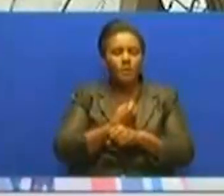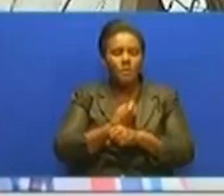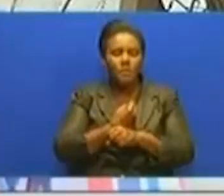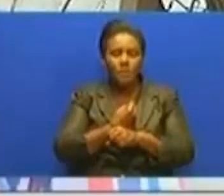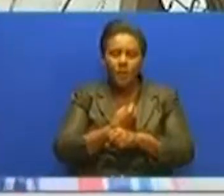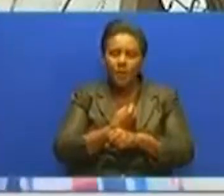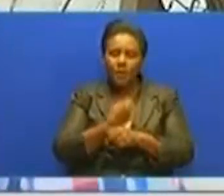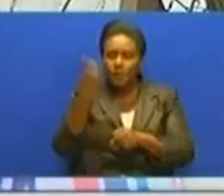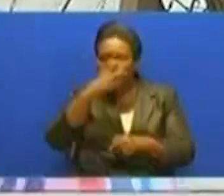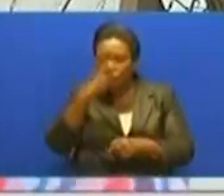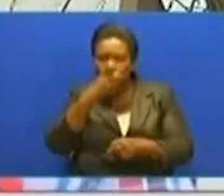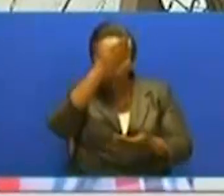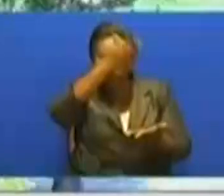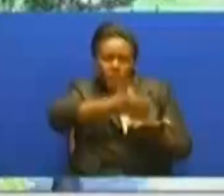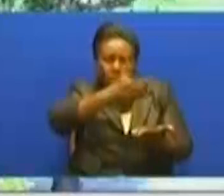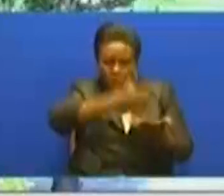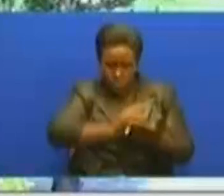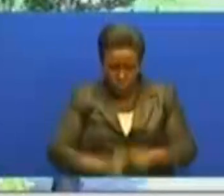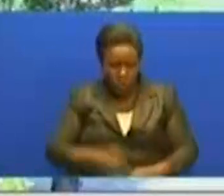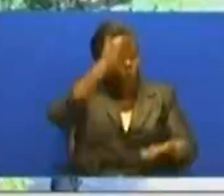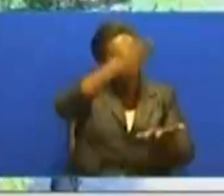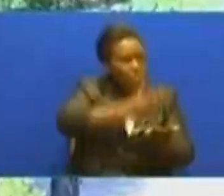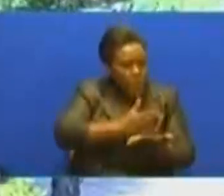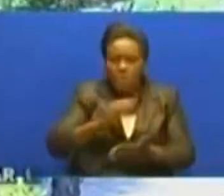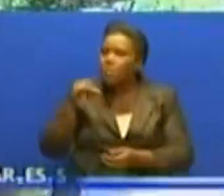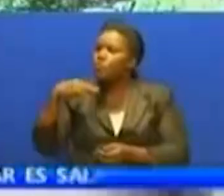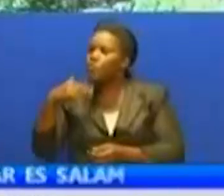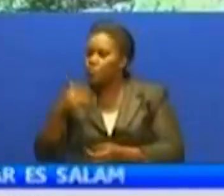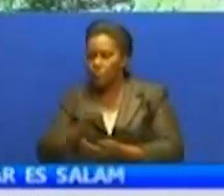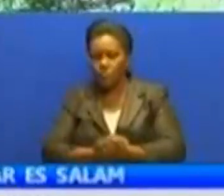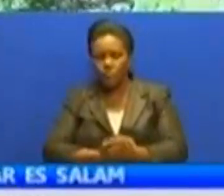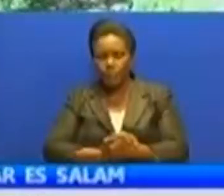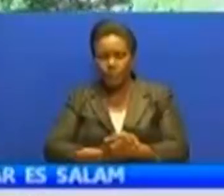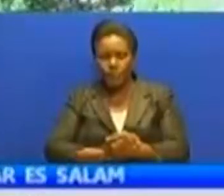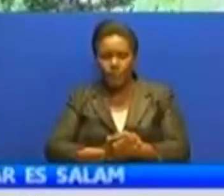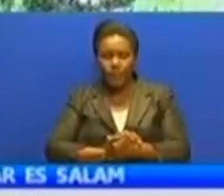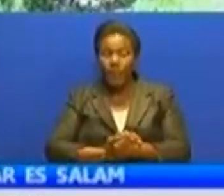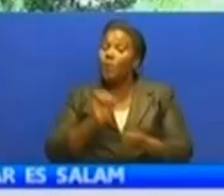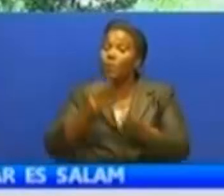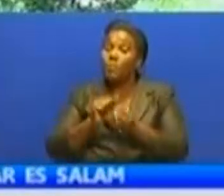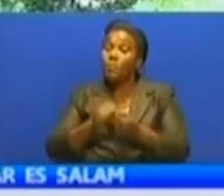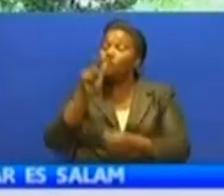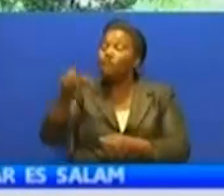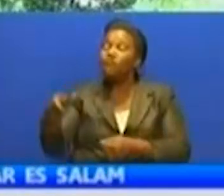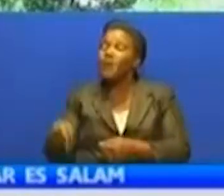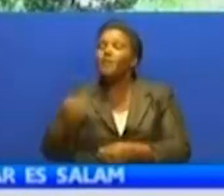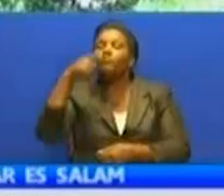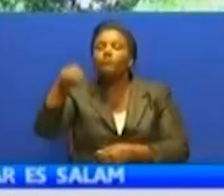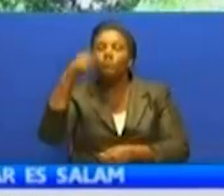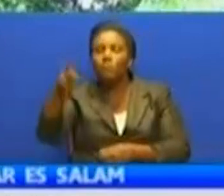kwanza ulifanye verification kwa na kweli au sila kweli. Tarifa za kurukia mambo